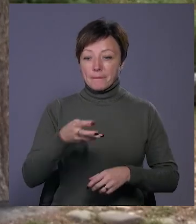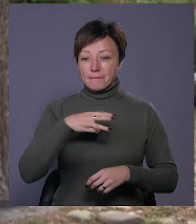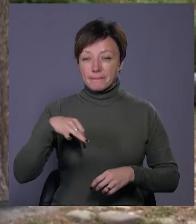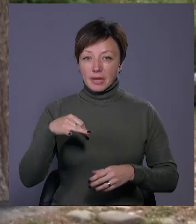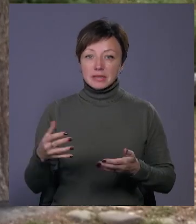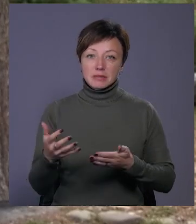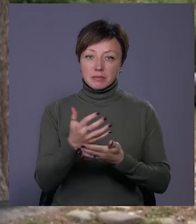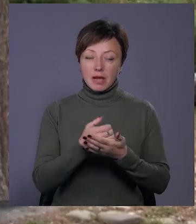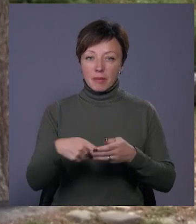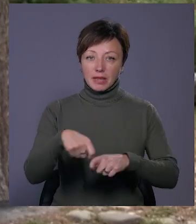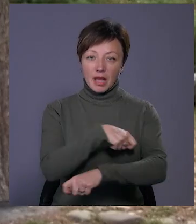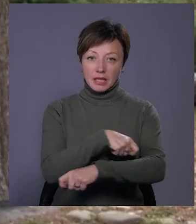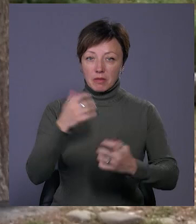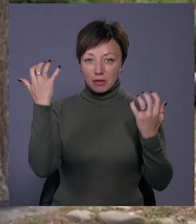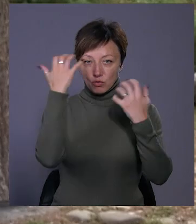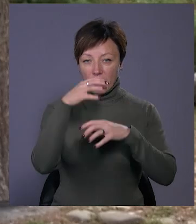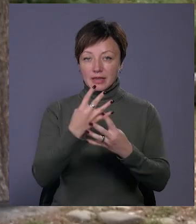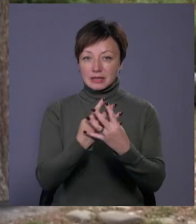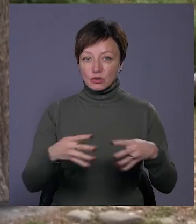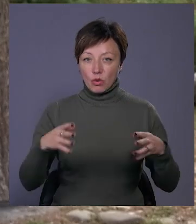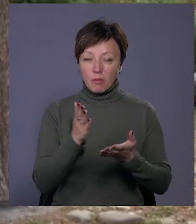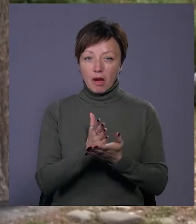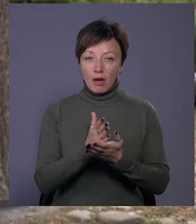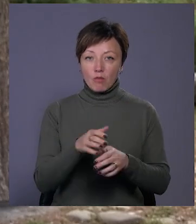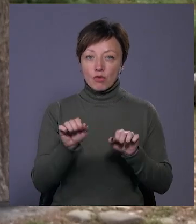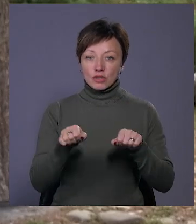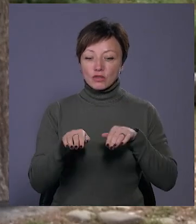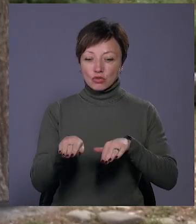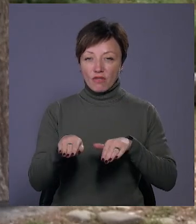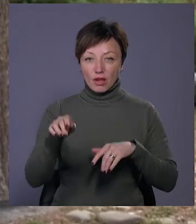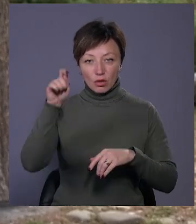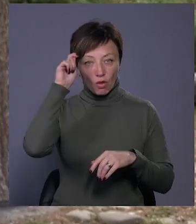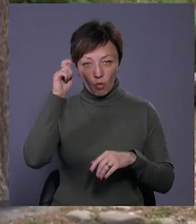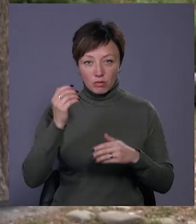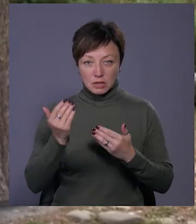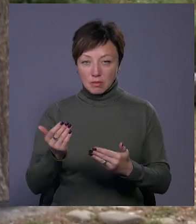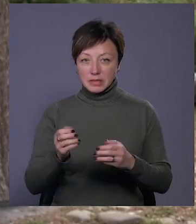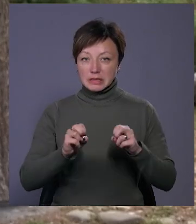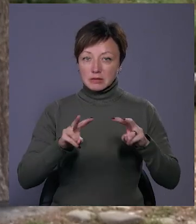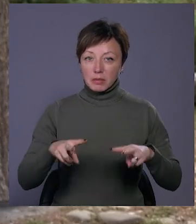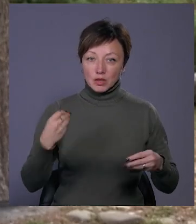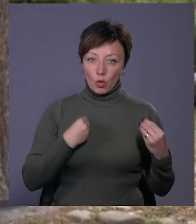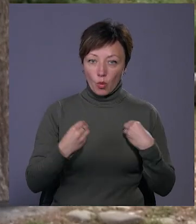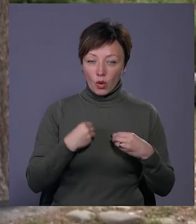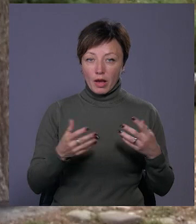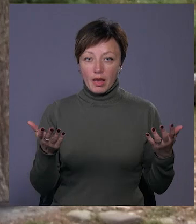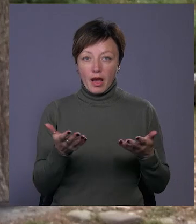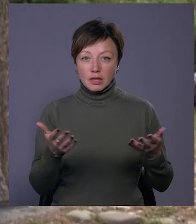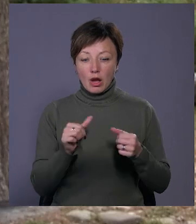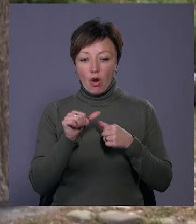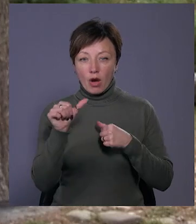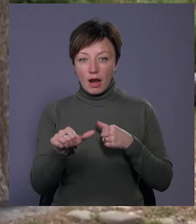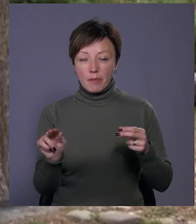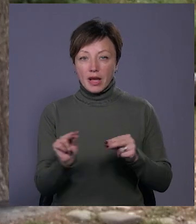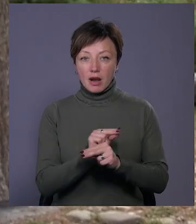багато різних тканин для маскувальних сіток і ми маємо можливість відшивати хлопцям спецодяг, якісь окремі